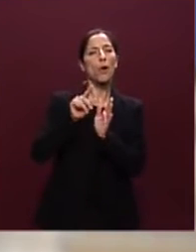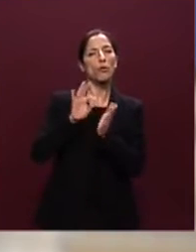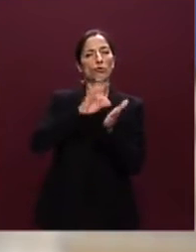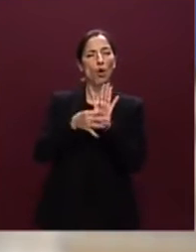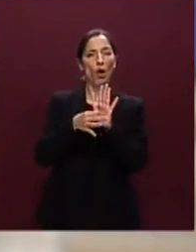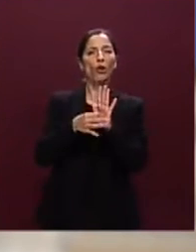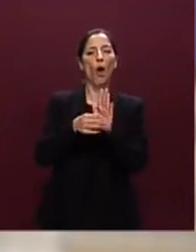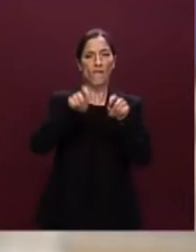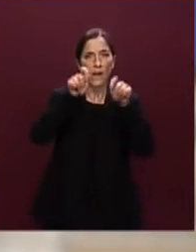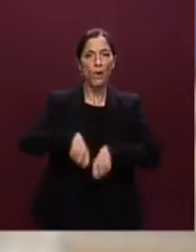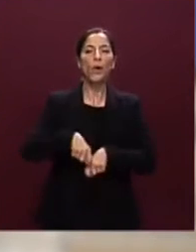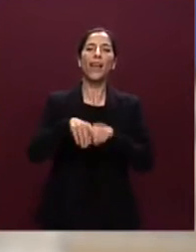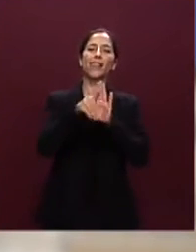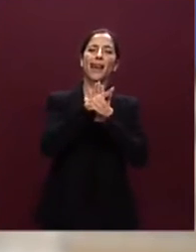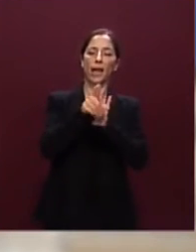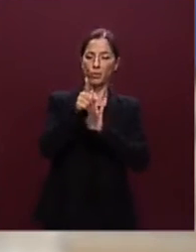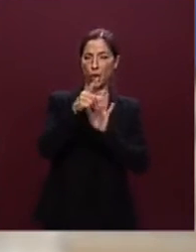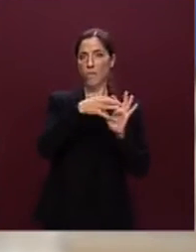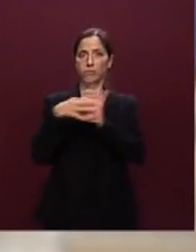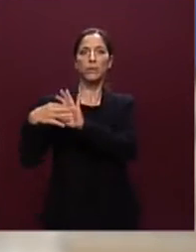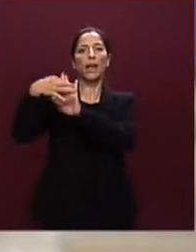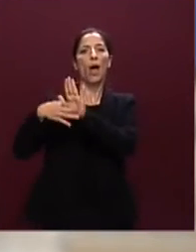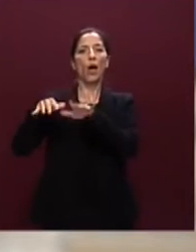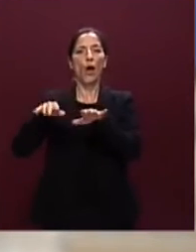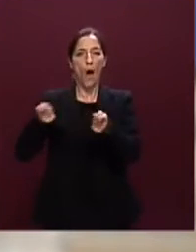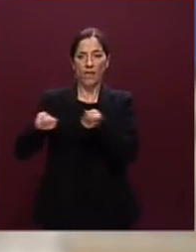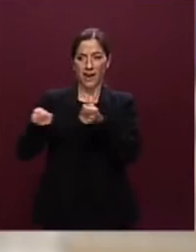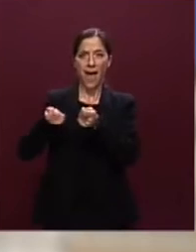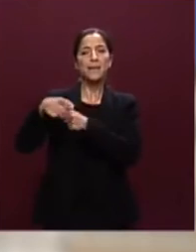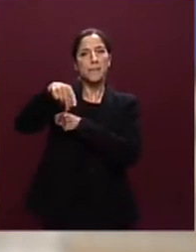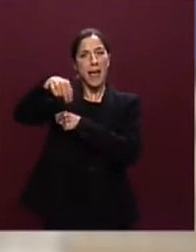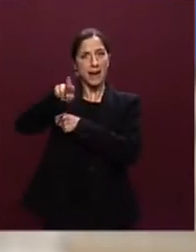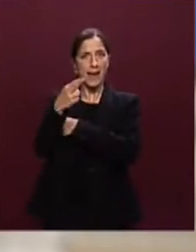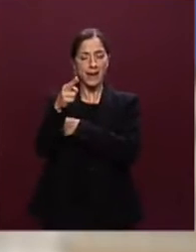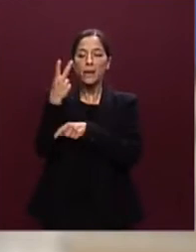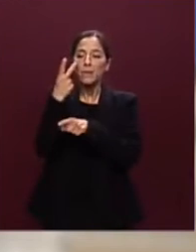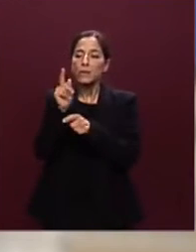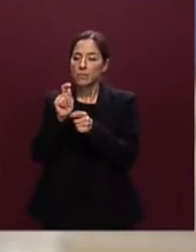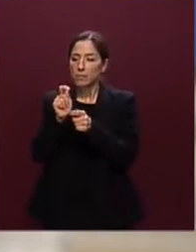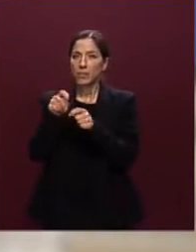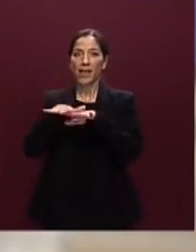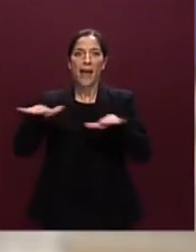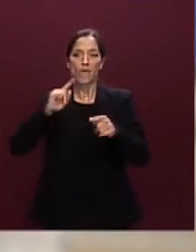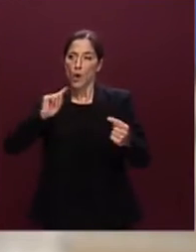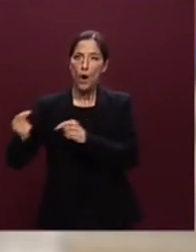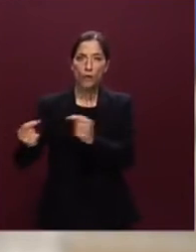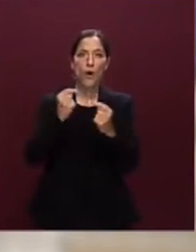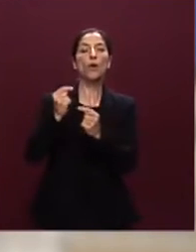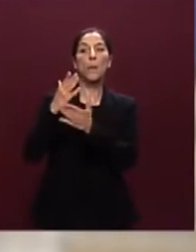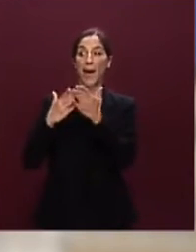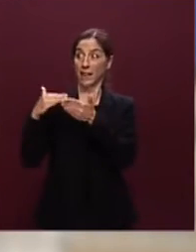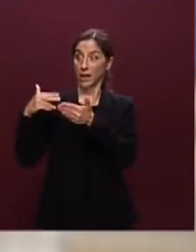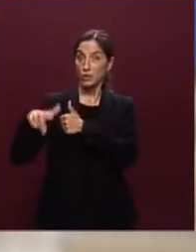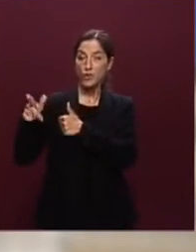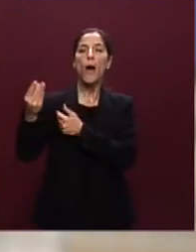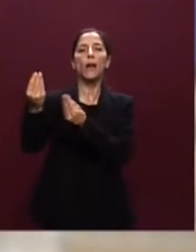riorganizza la governance del PNRR e che ha modificato la parte relativa al tavolo di confronto con le parti sociali e con le